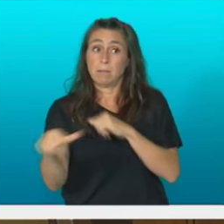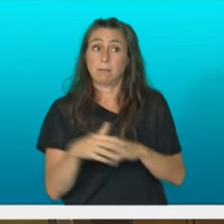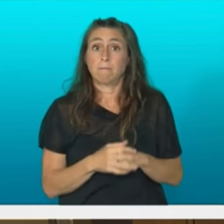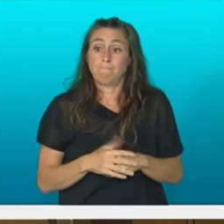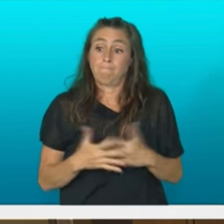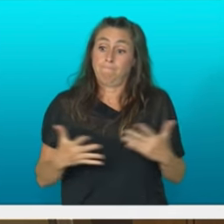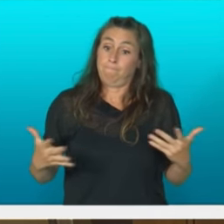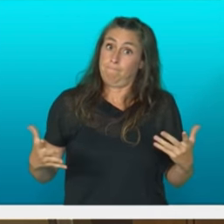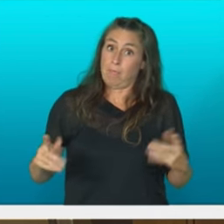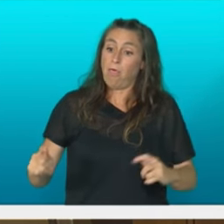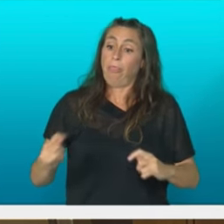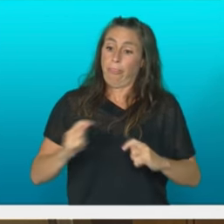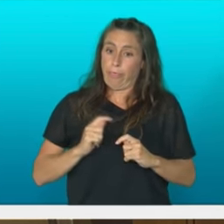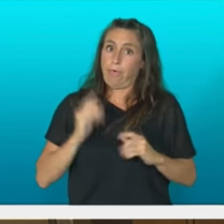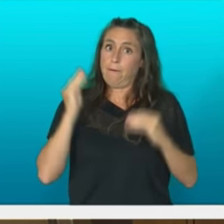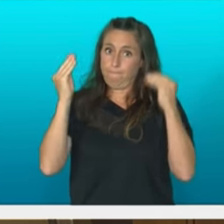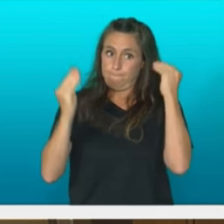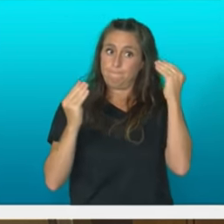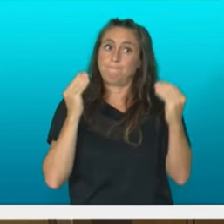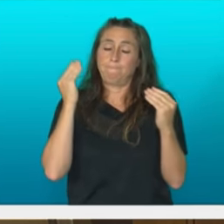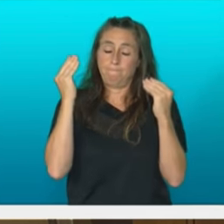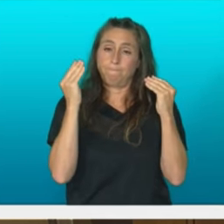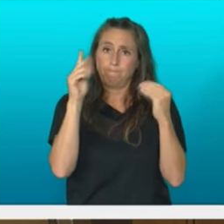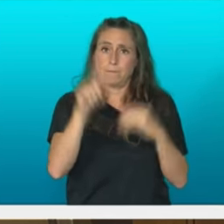zertentza eman behar liguke mila esker